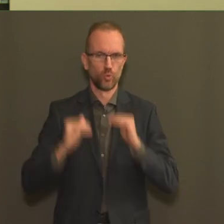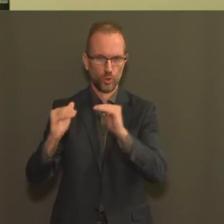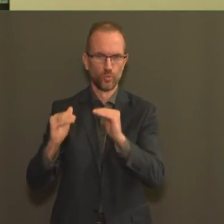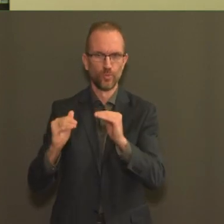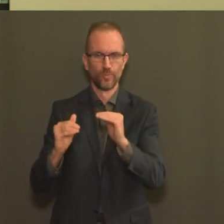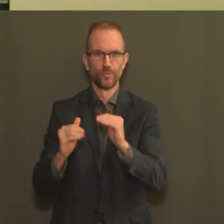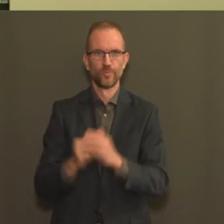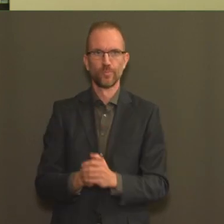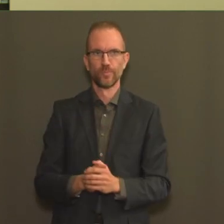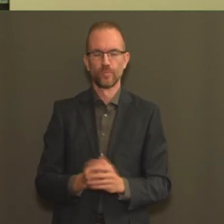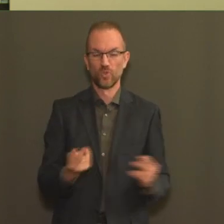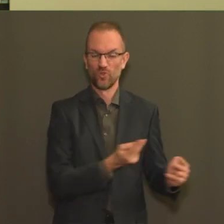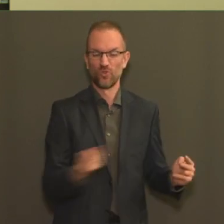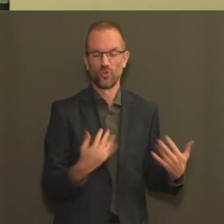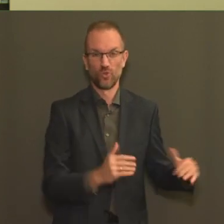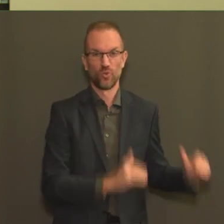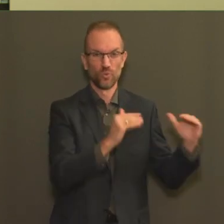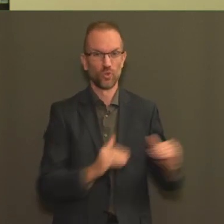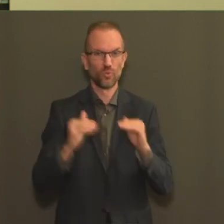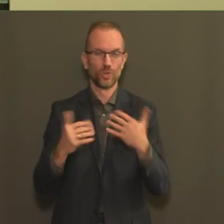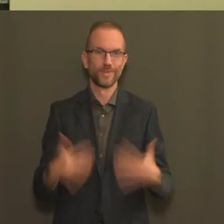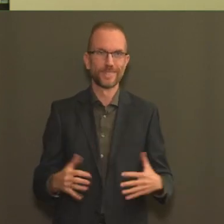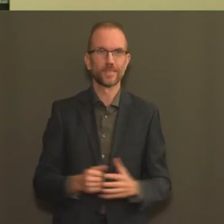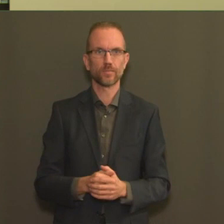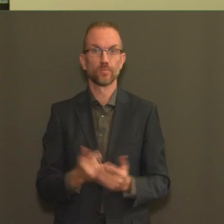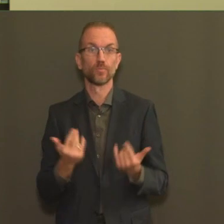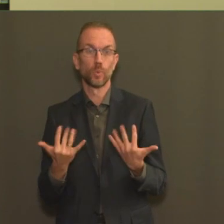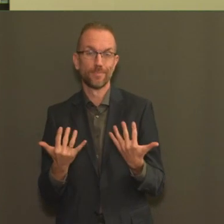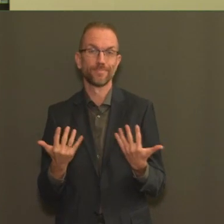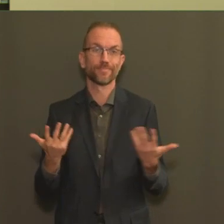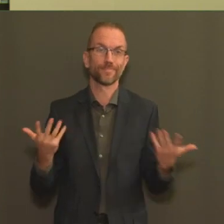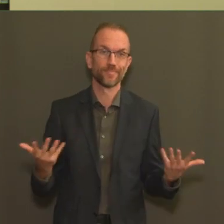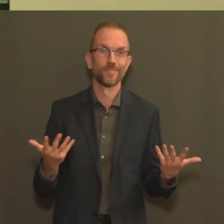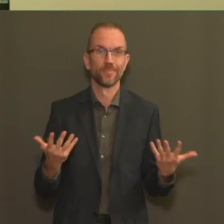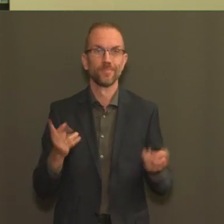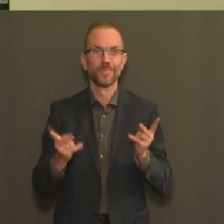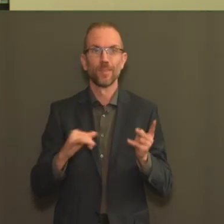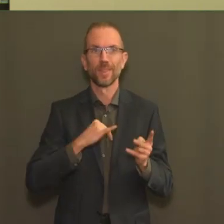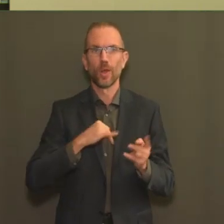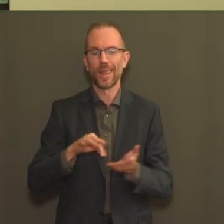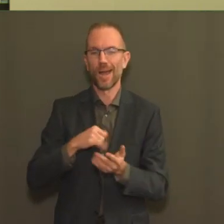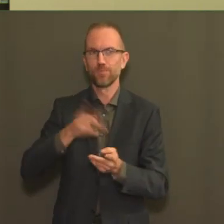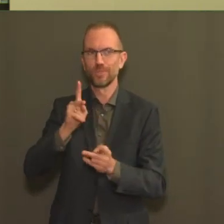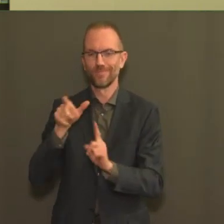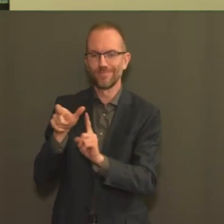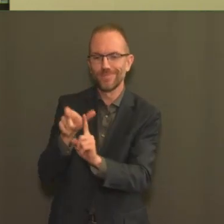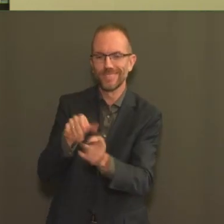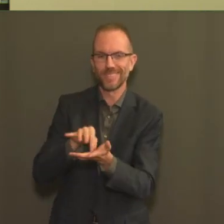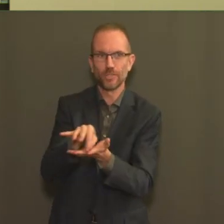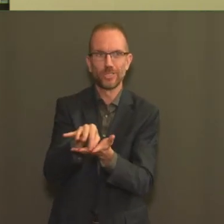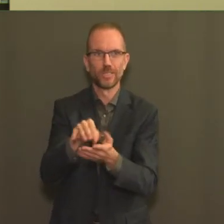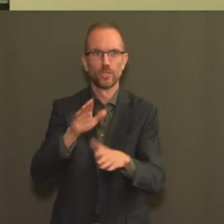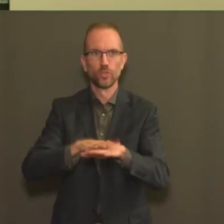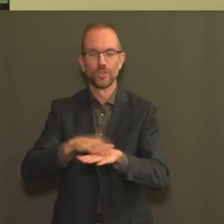bien sûr, et est aussi le reflet du fait qu'actuellement, on a une stratégie de dépistage large mise en place sur les